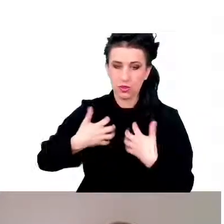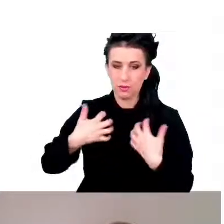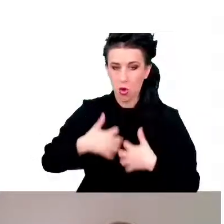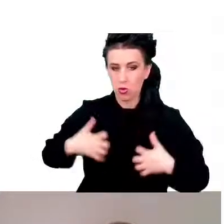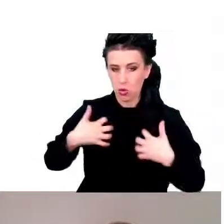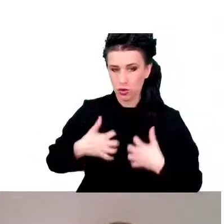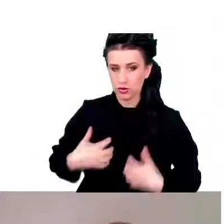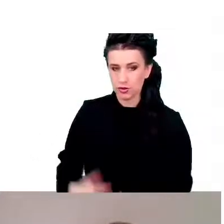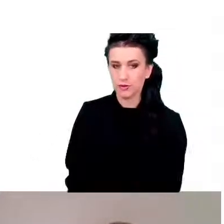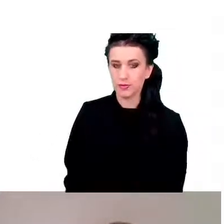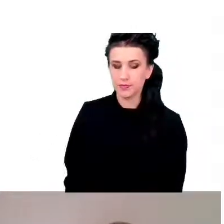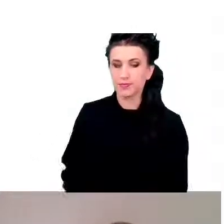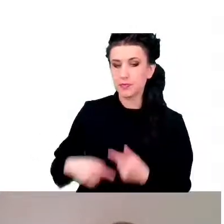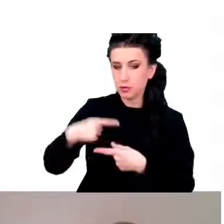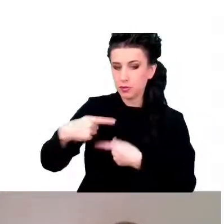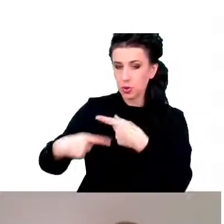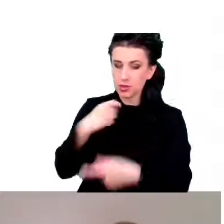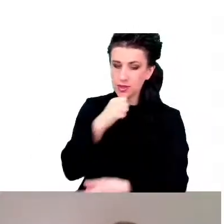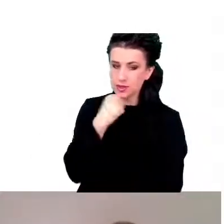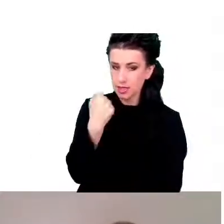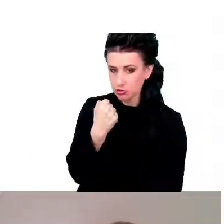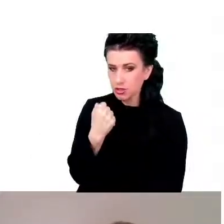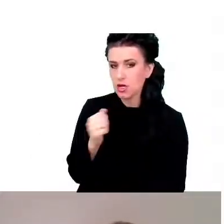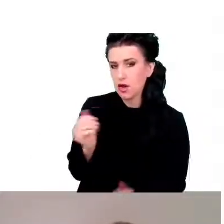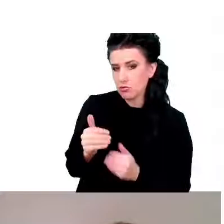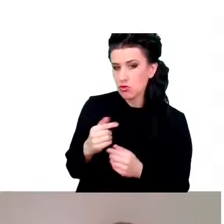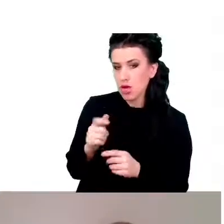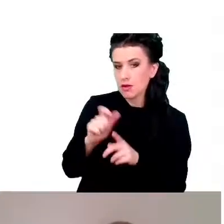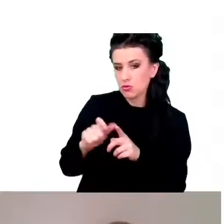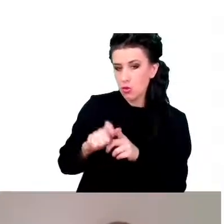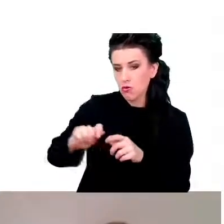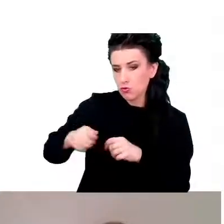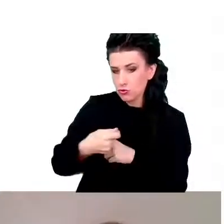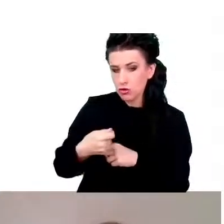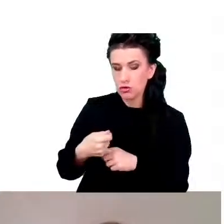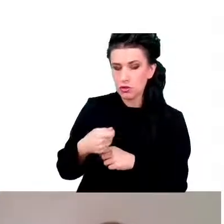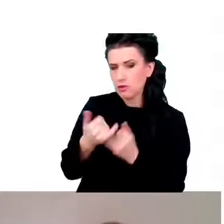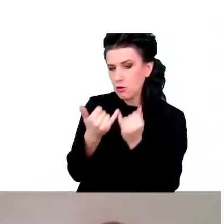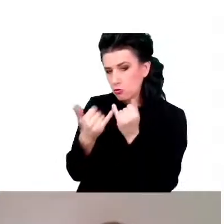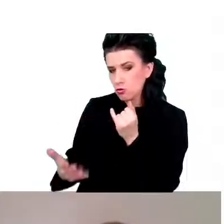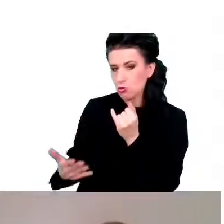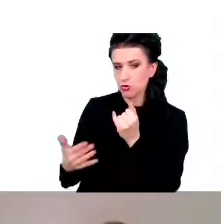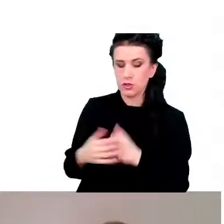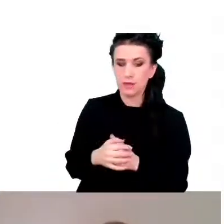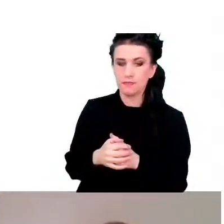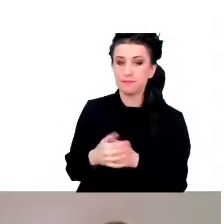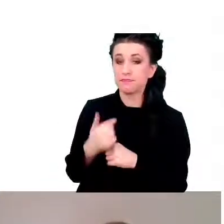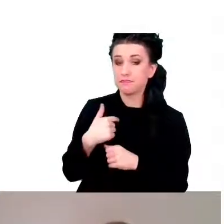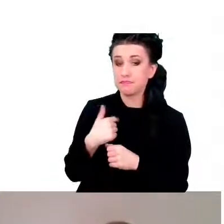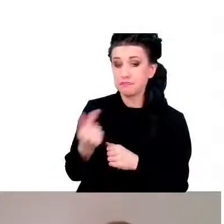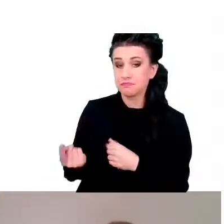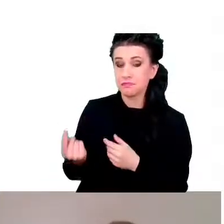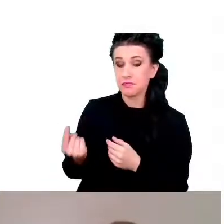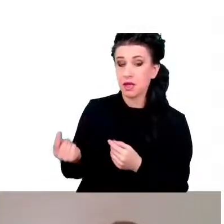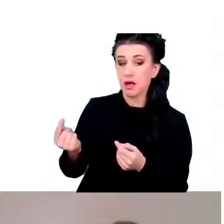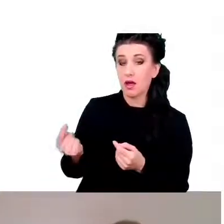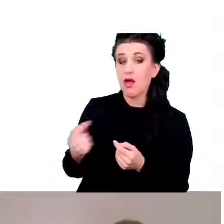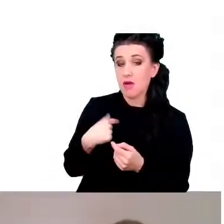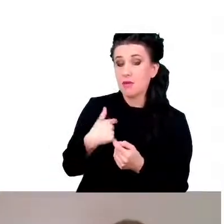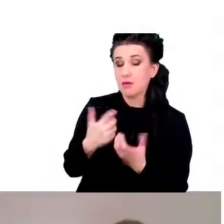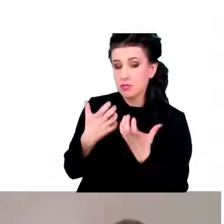proces starzenia można definiować na różne sposoby, natomiast ja tutaj chciałbym przytoczyć taki bardzo